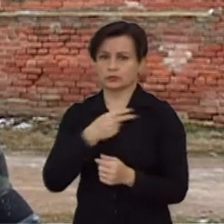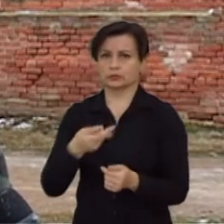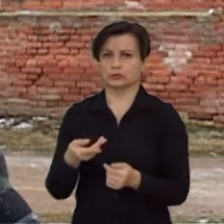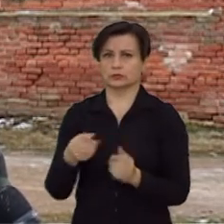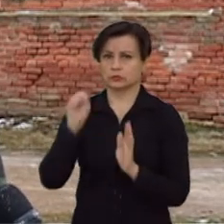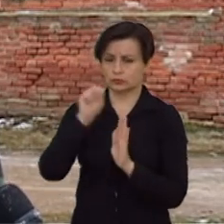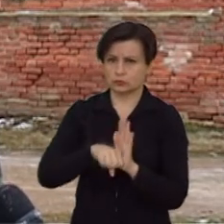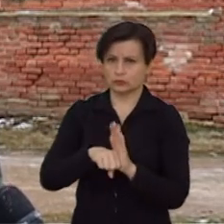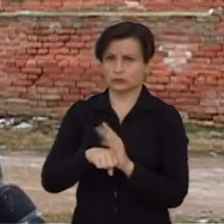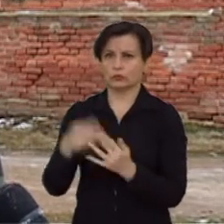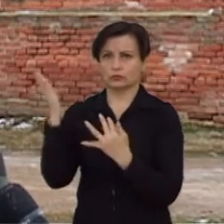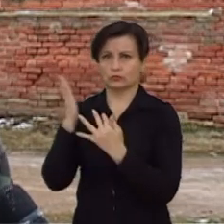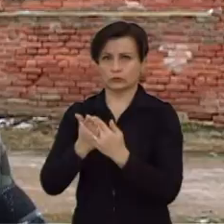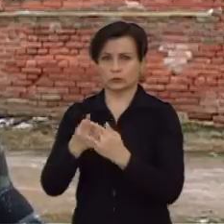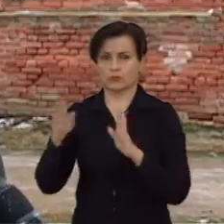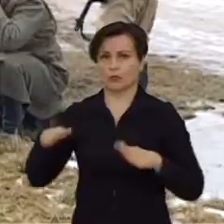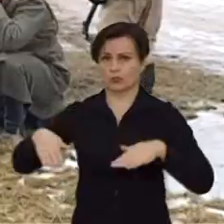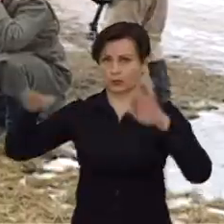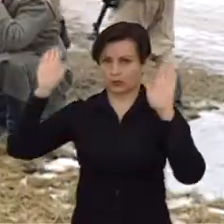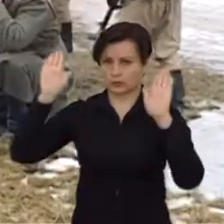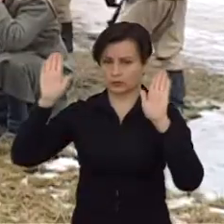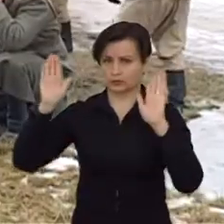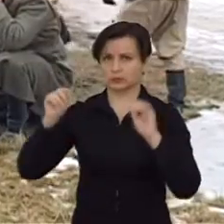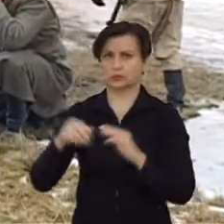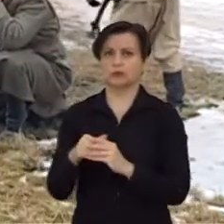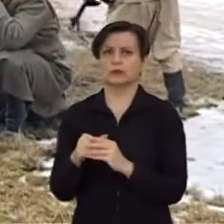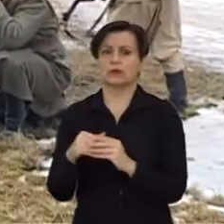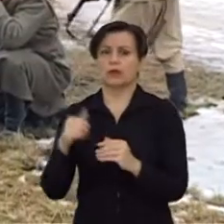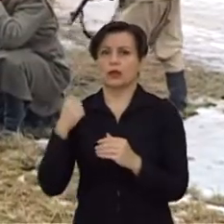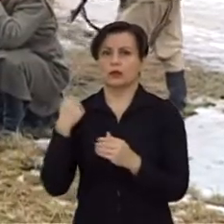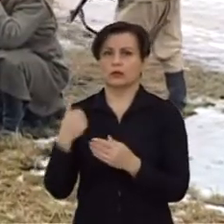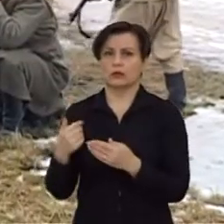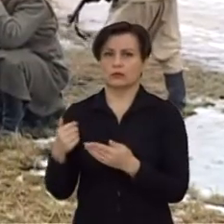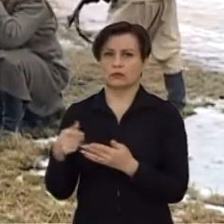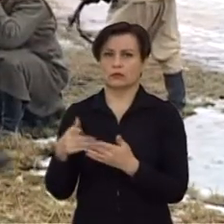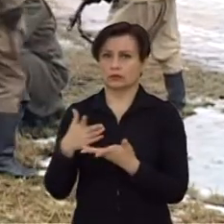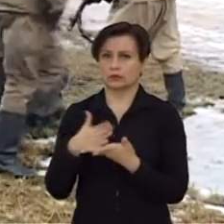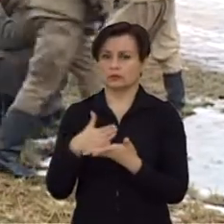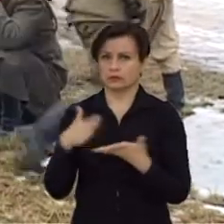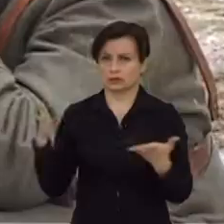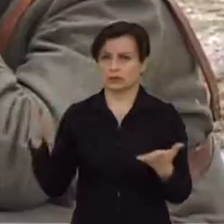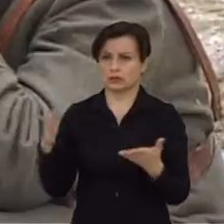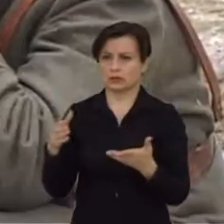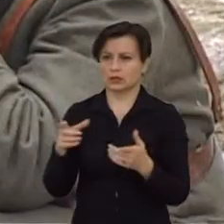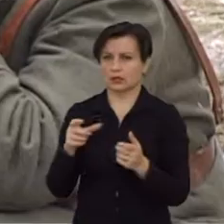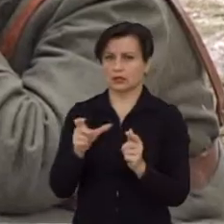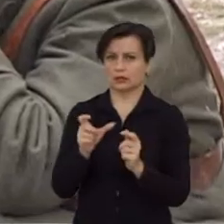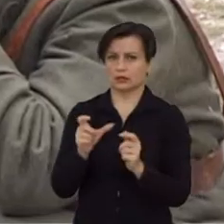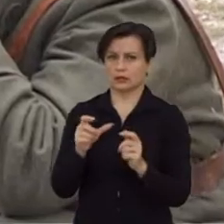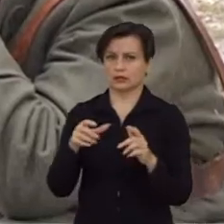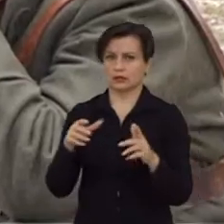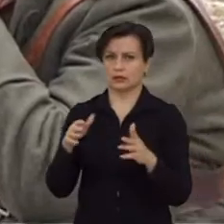pasidavė su ryšininkais ir remiais. Ko pasiekoje didžiulė dalis